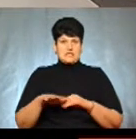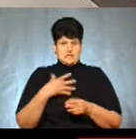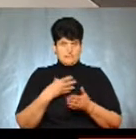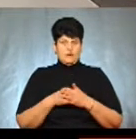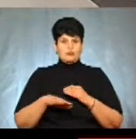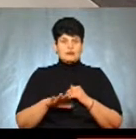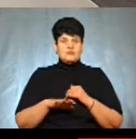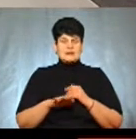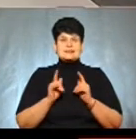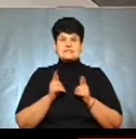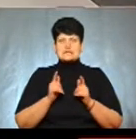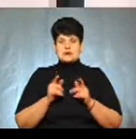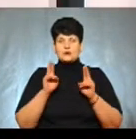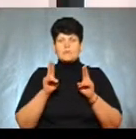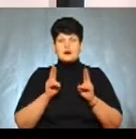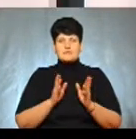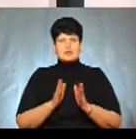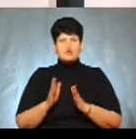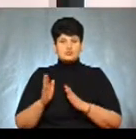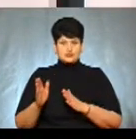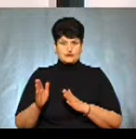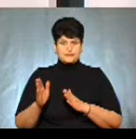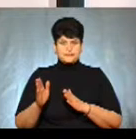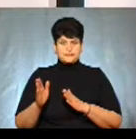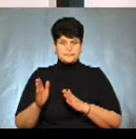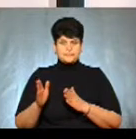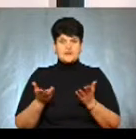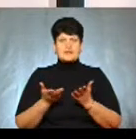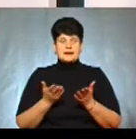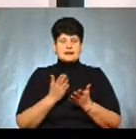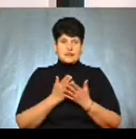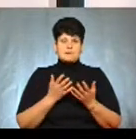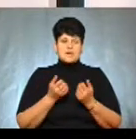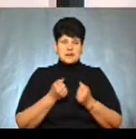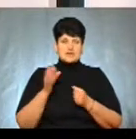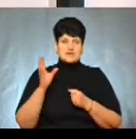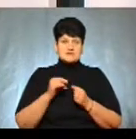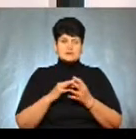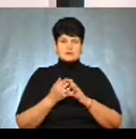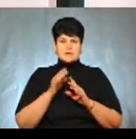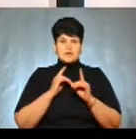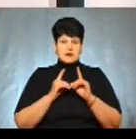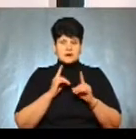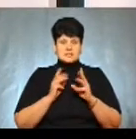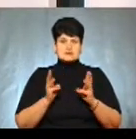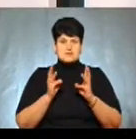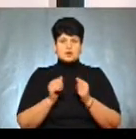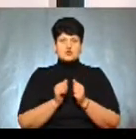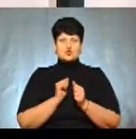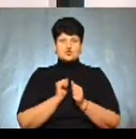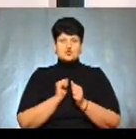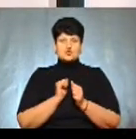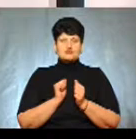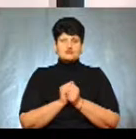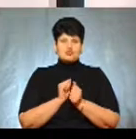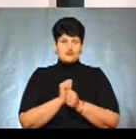своєму подвір'ї, на перекладу? Ну, правил благоустрою, які є прийнятими на всіх селищних радах, то спалювання своєї трави є